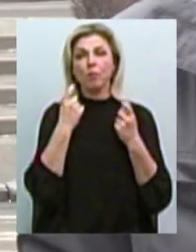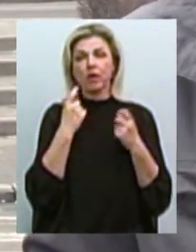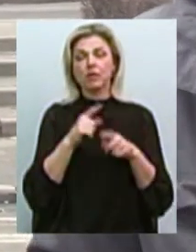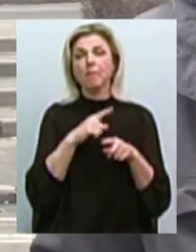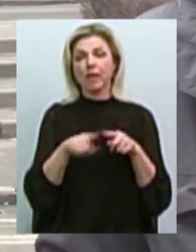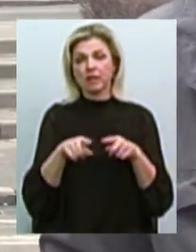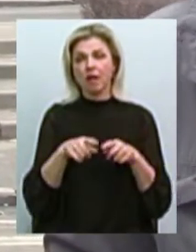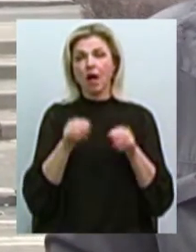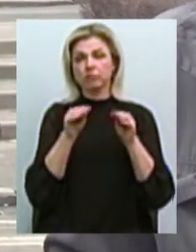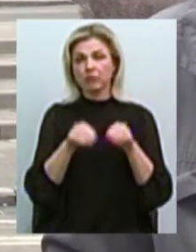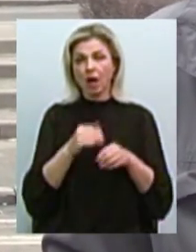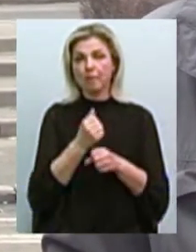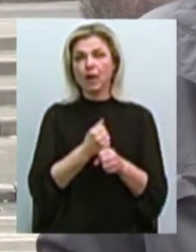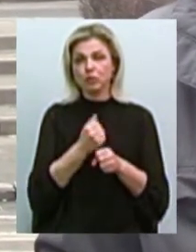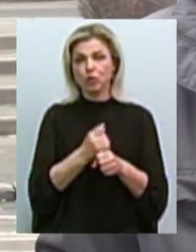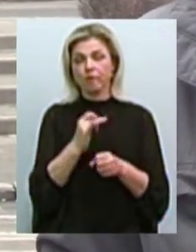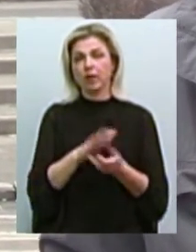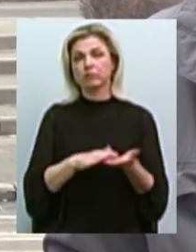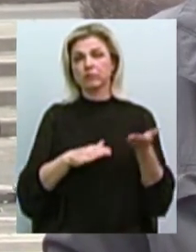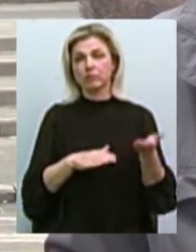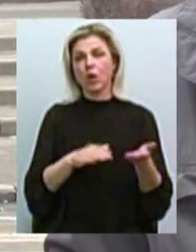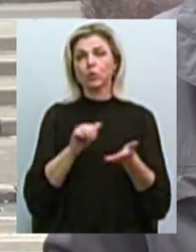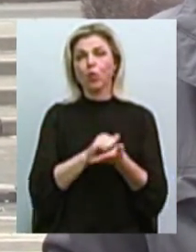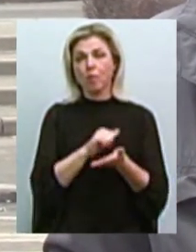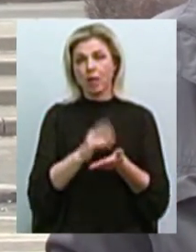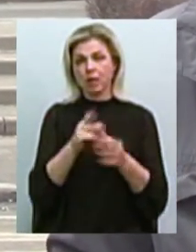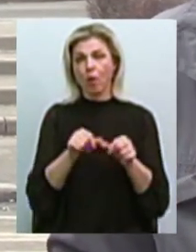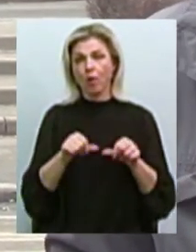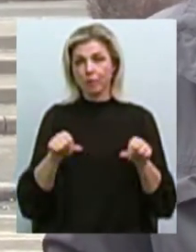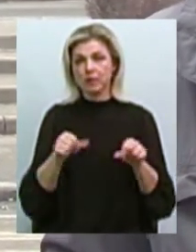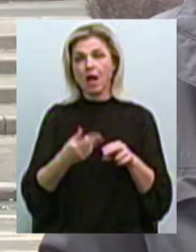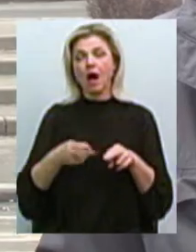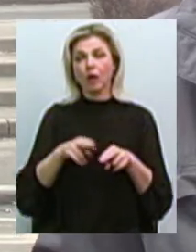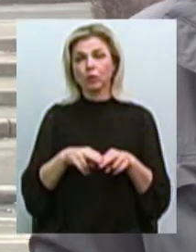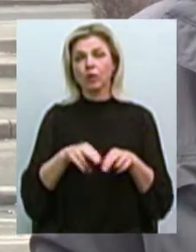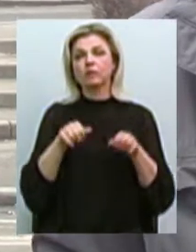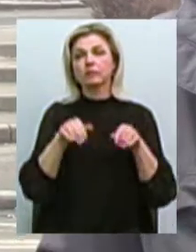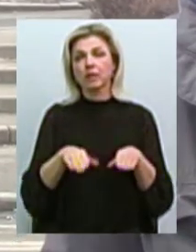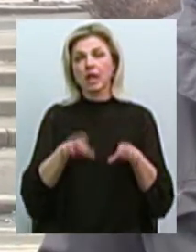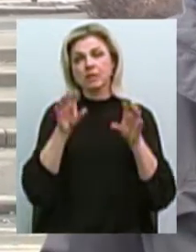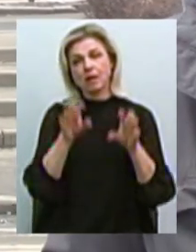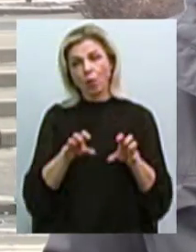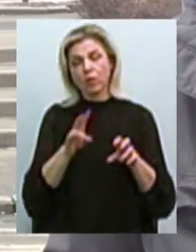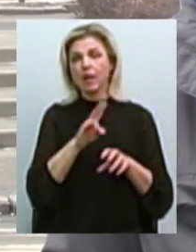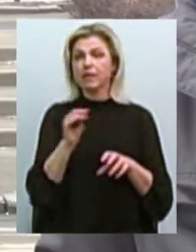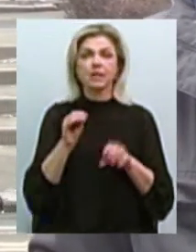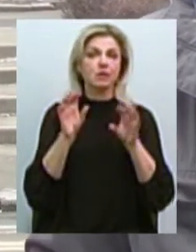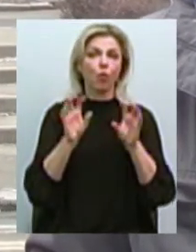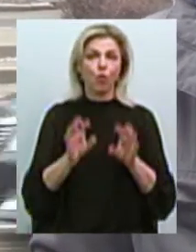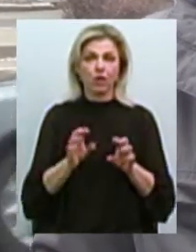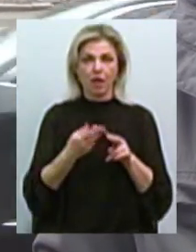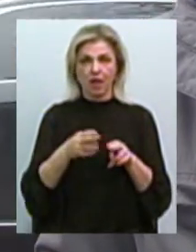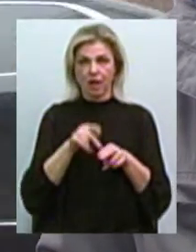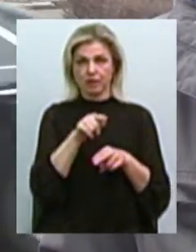опрацьована. І подали відповідні документи на комісію, котра приймає рішення відносно законності або незаконності тих чи інших